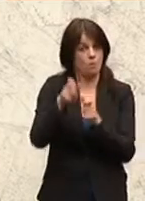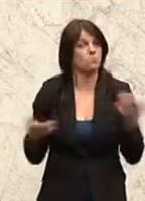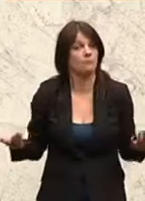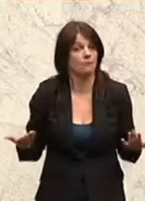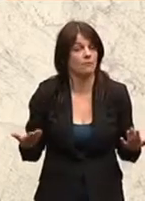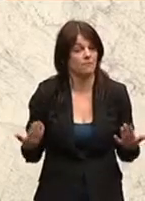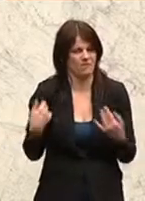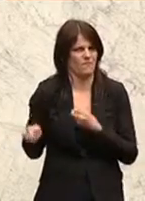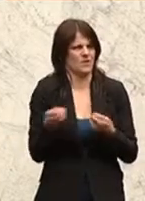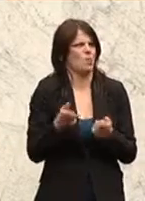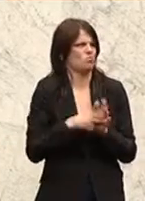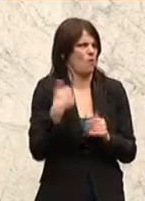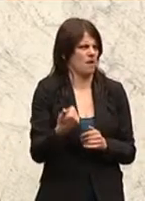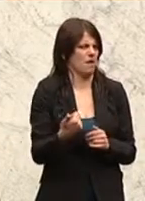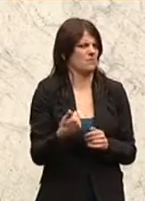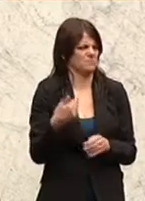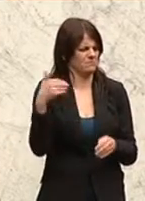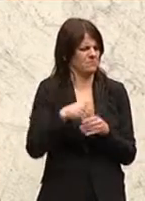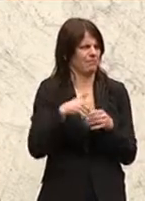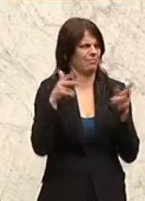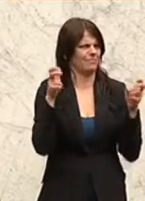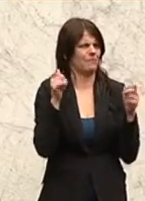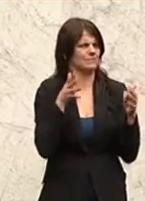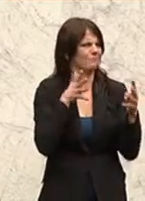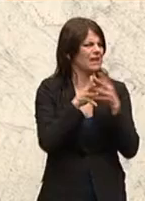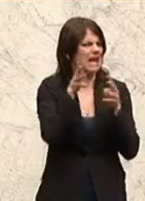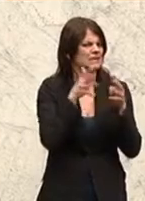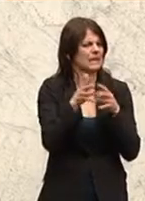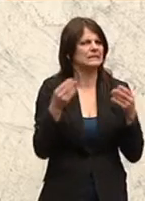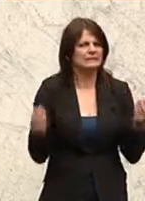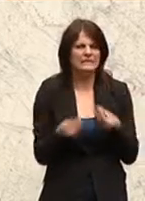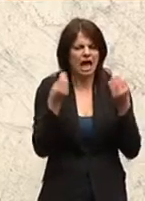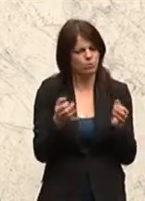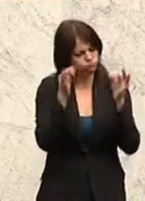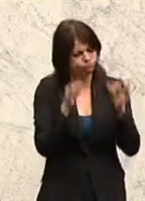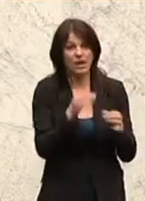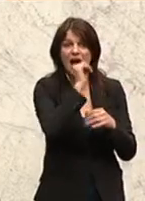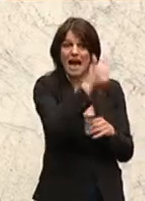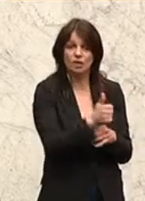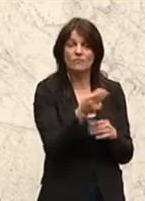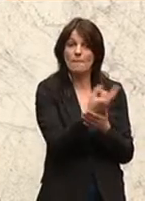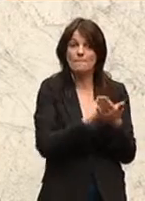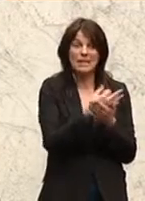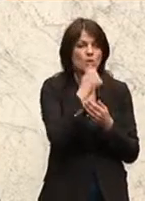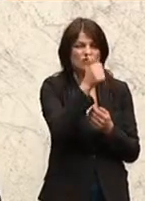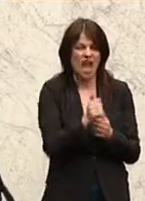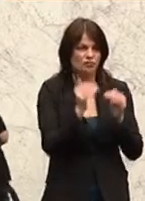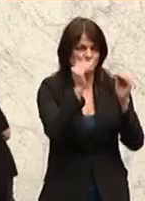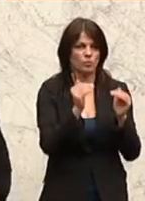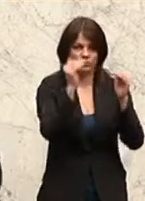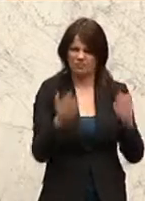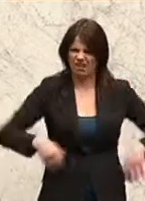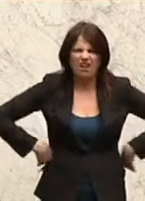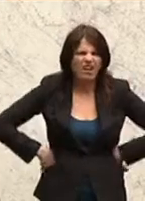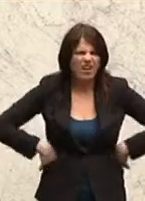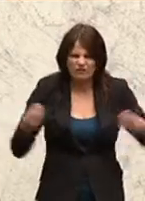Ich wiederhole, es geht um die transparente, sachlich korrekte Einschätzung von Bildungseinstufungen. Ich verstehe nicht ganz, warum da